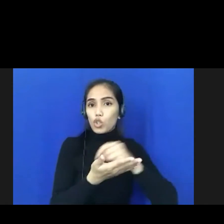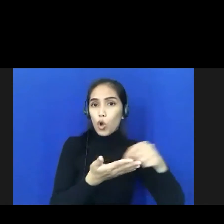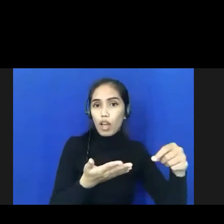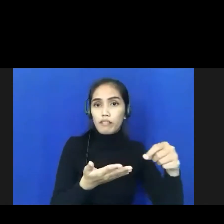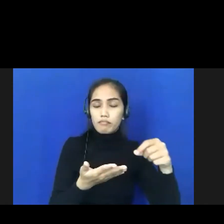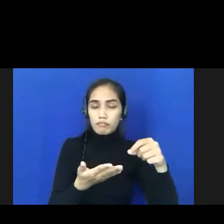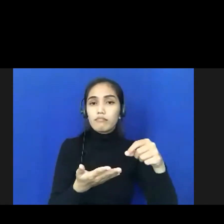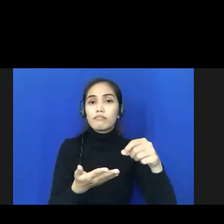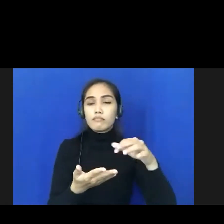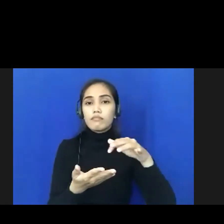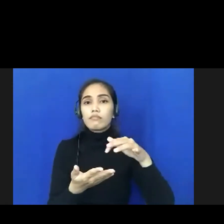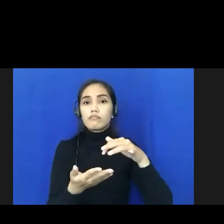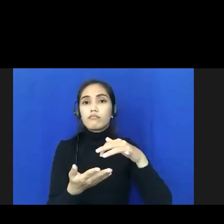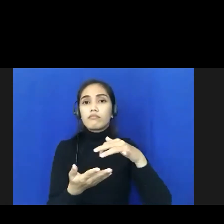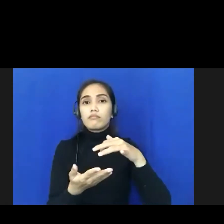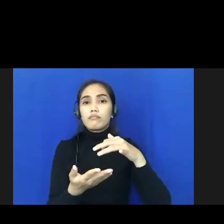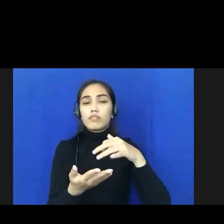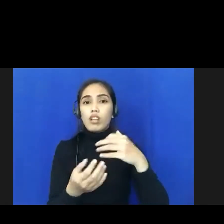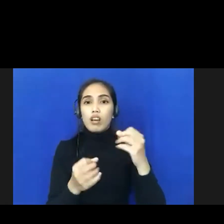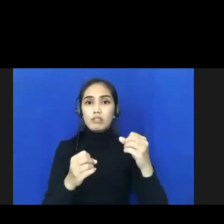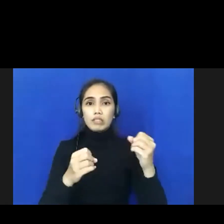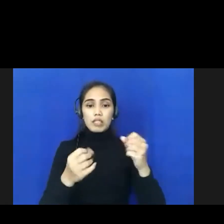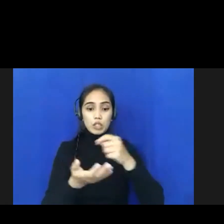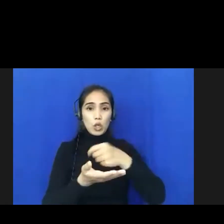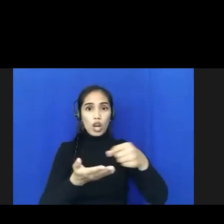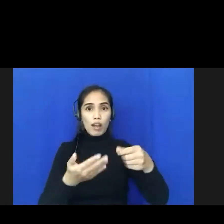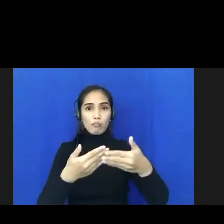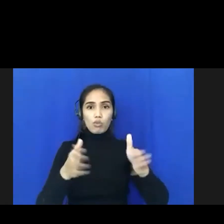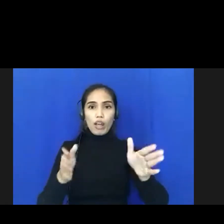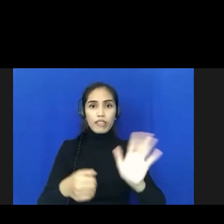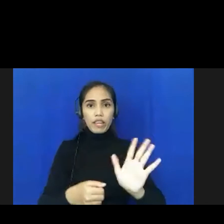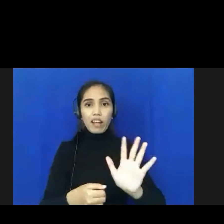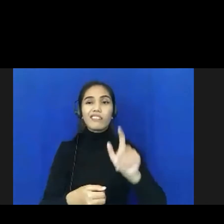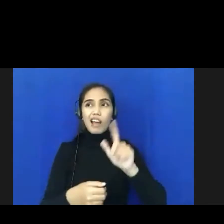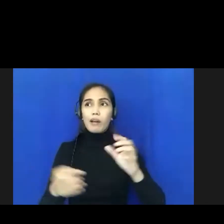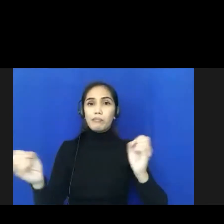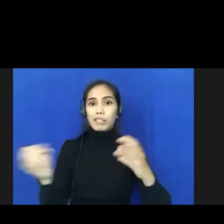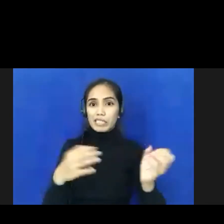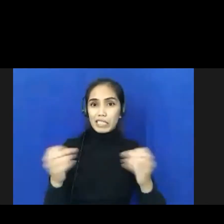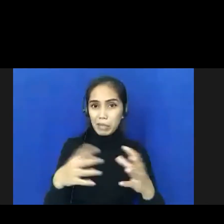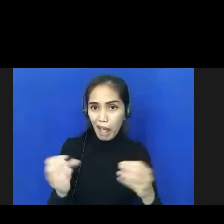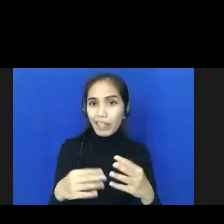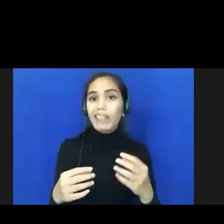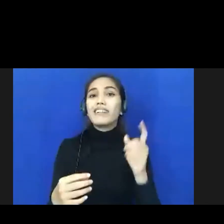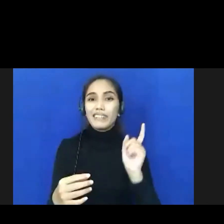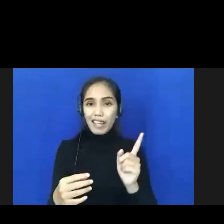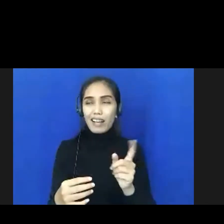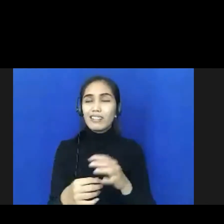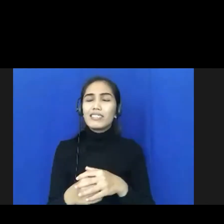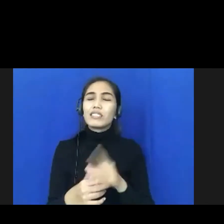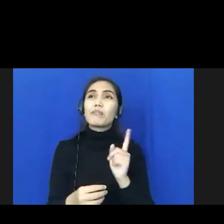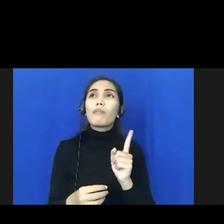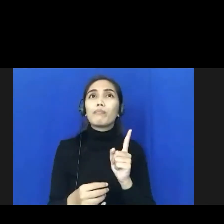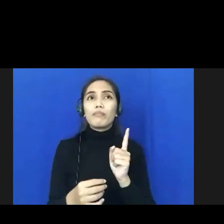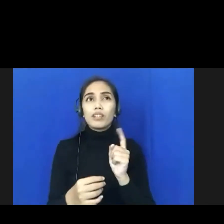memang kemarin menjadi satu perdebatan yang cukup ya kata-kata cukup serius juga, karena memang di